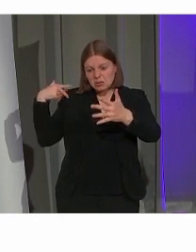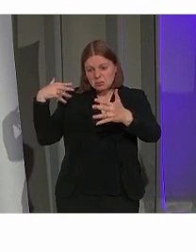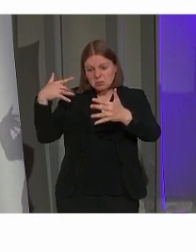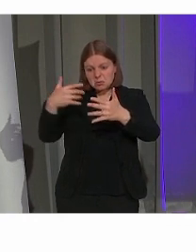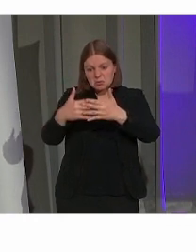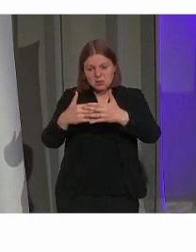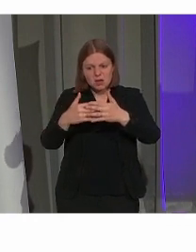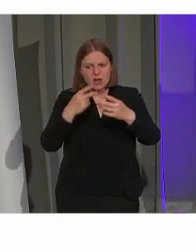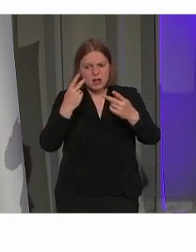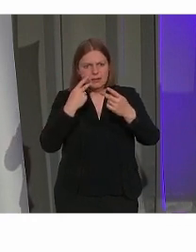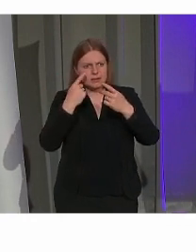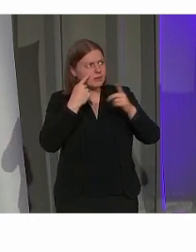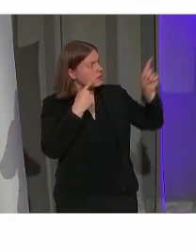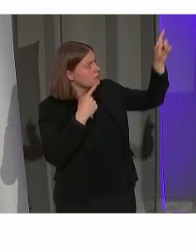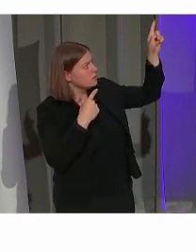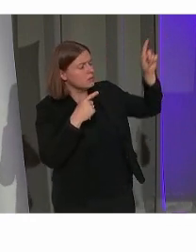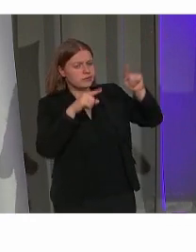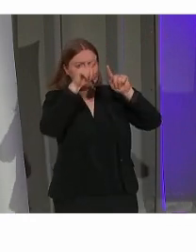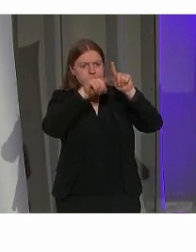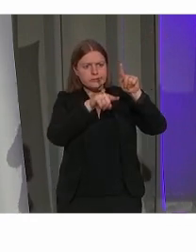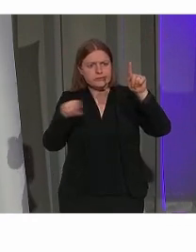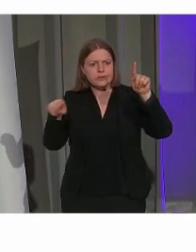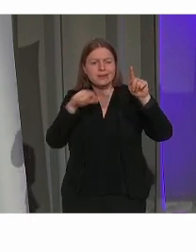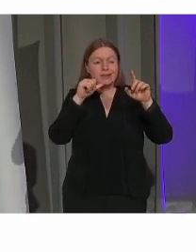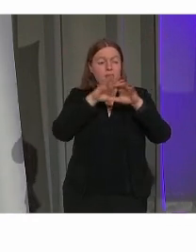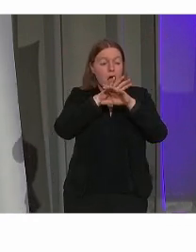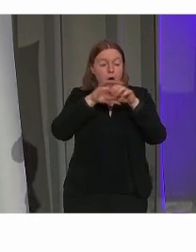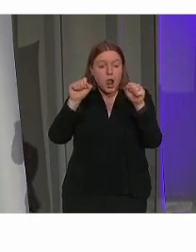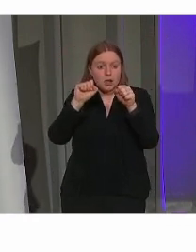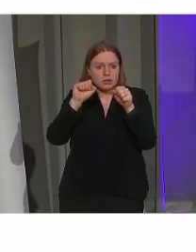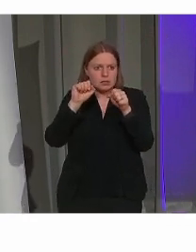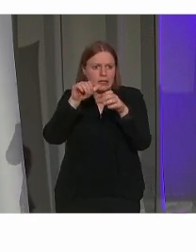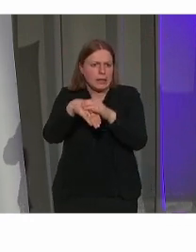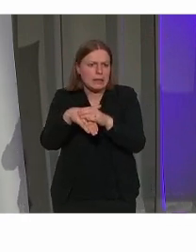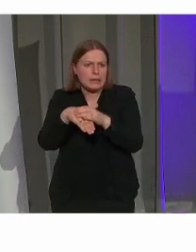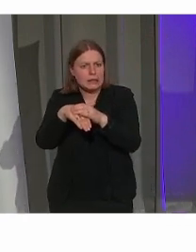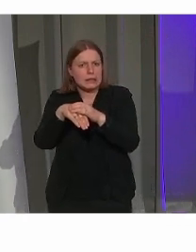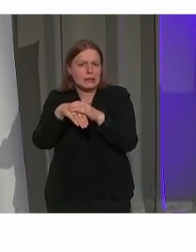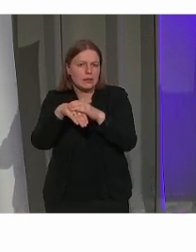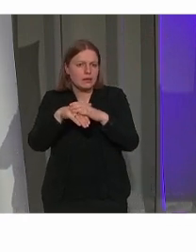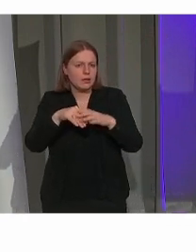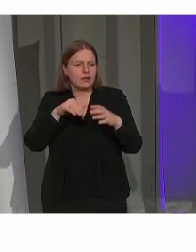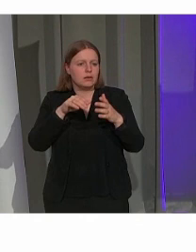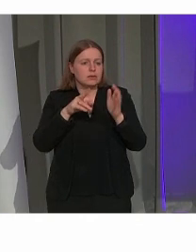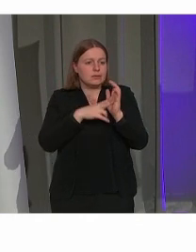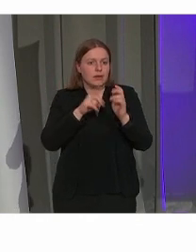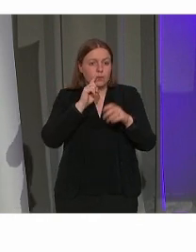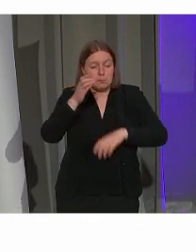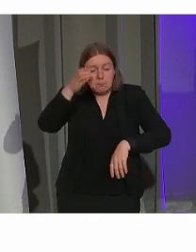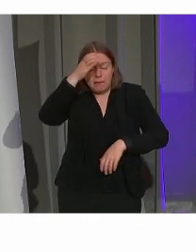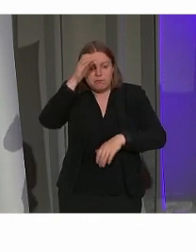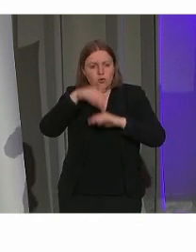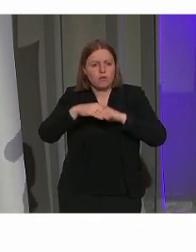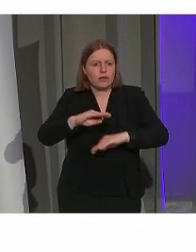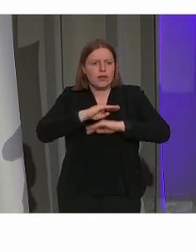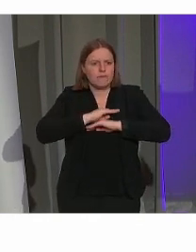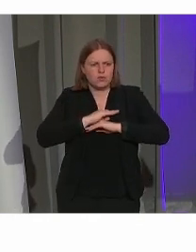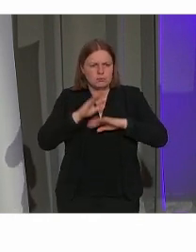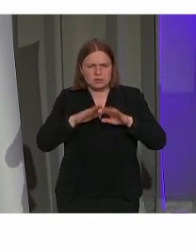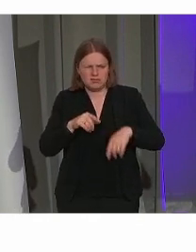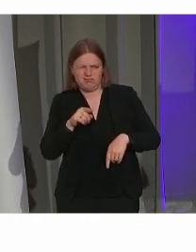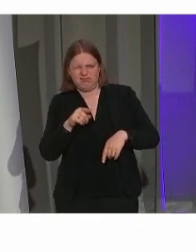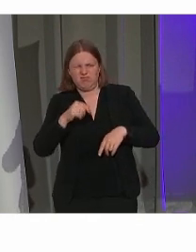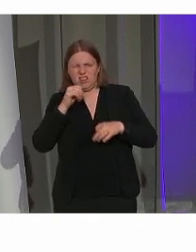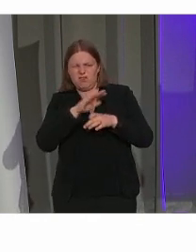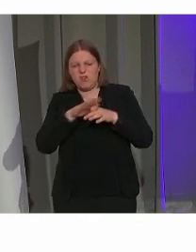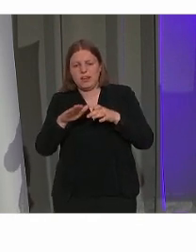kader te hanteren. Het vat niet alles van erfgoed. zeker de erfgoed professionals in de zaal. Bij voorbaat excuses als ik het allemaal te simplistisch voorstel.